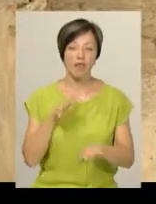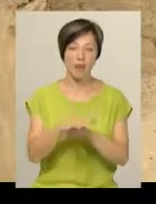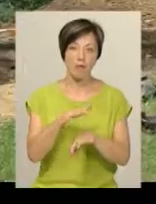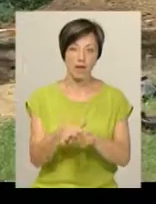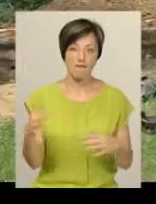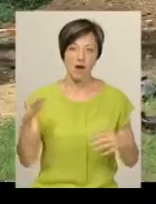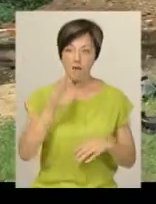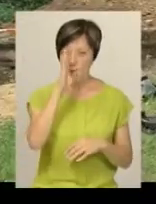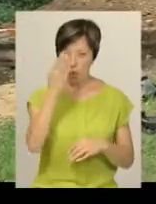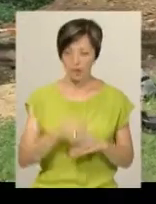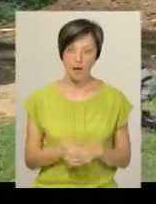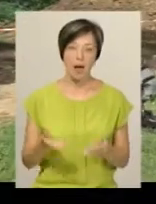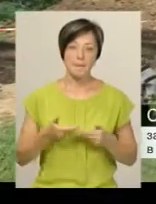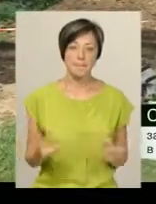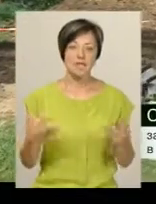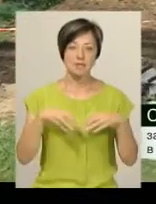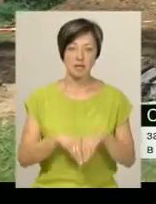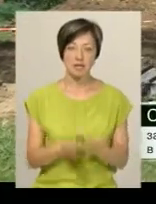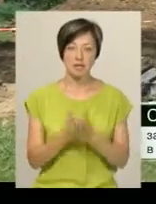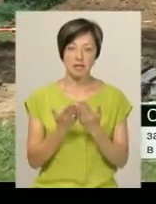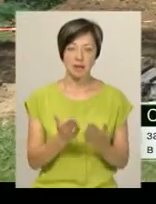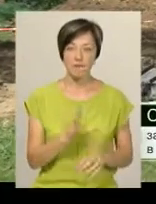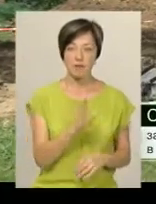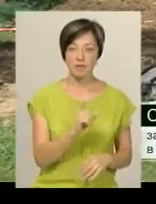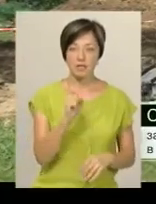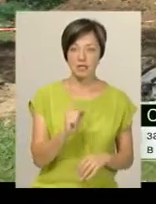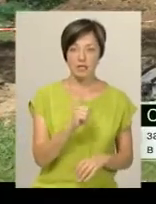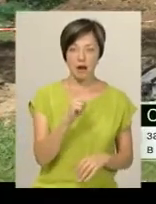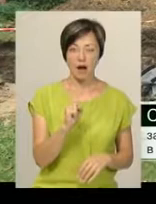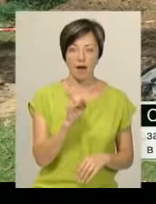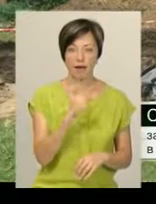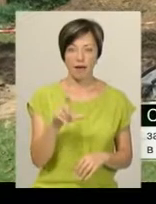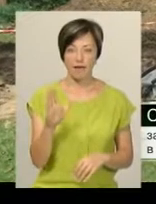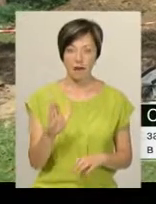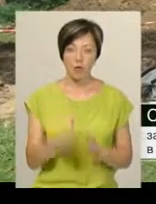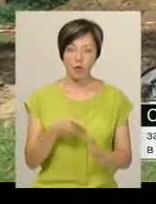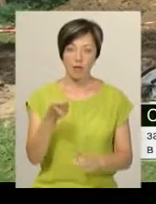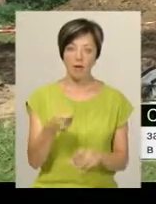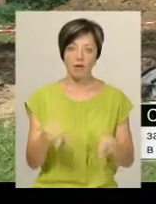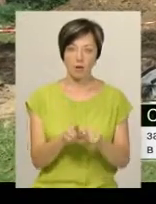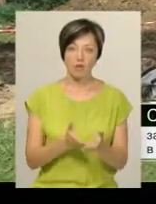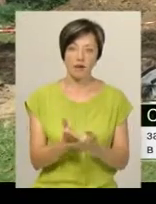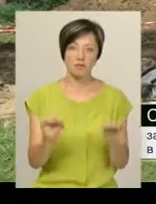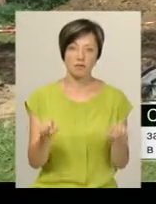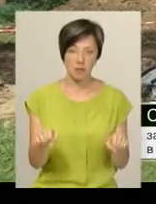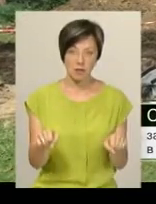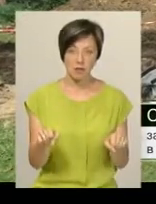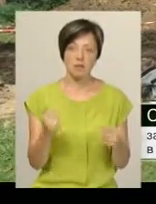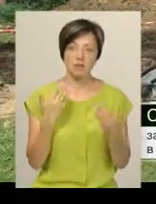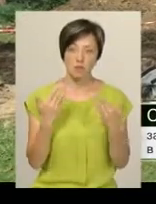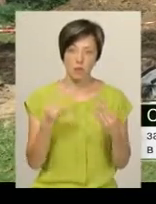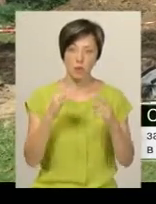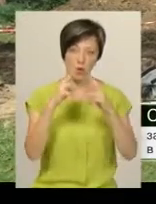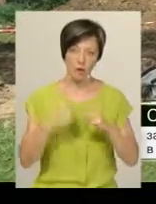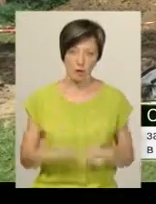ворогів. Ми в спільній книзі з Володимиром Захарієвим подали таку версію, гіпотетично підійшли і